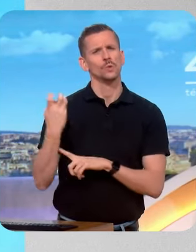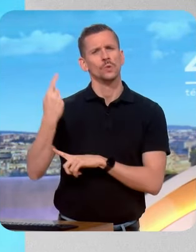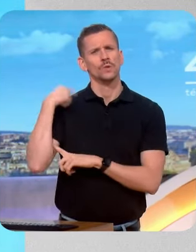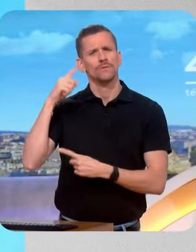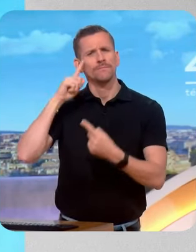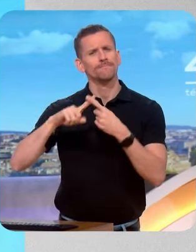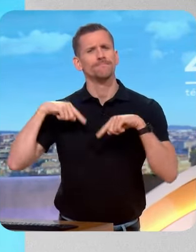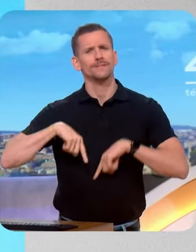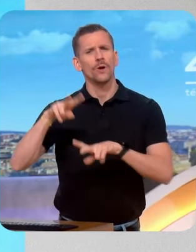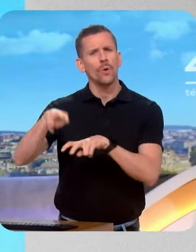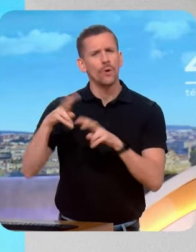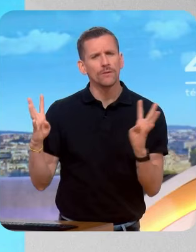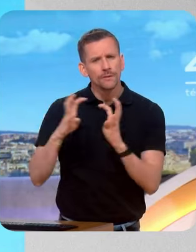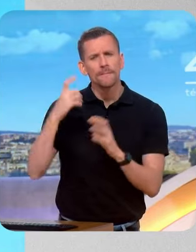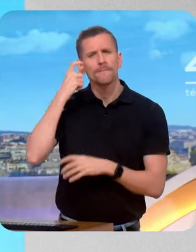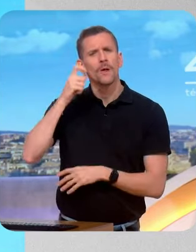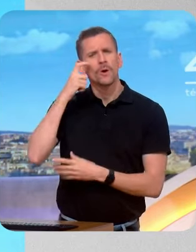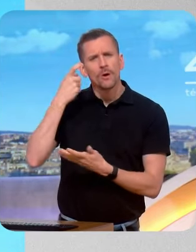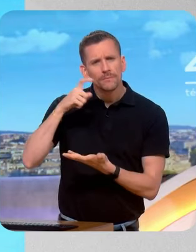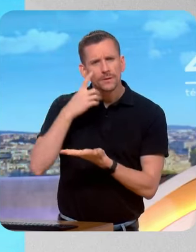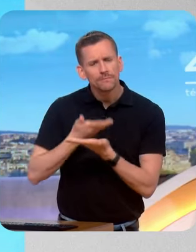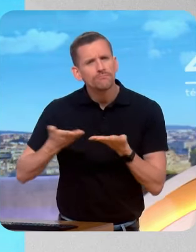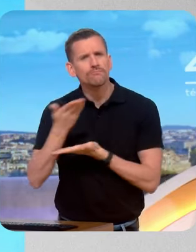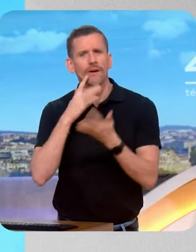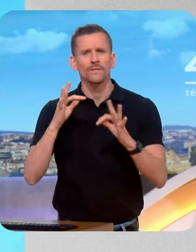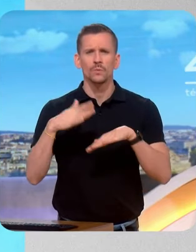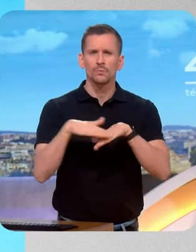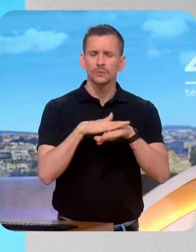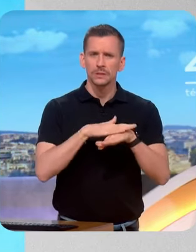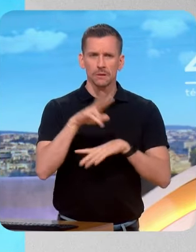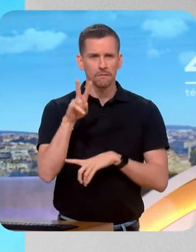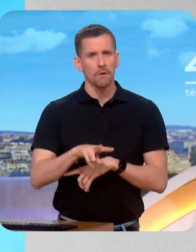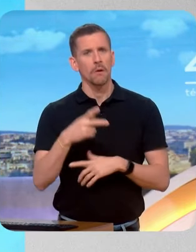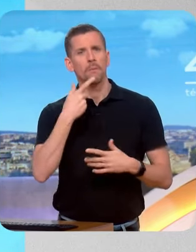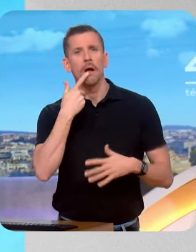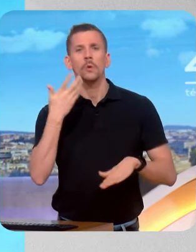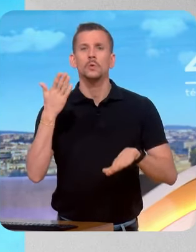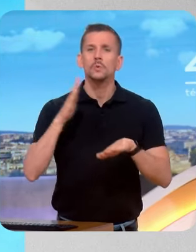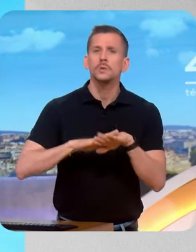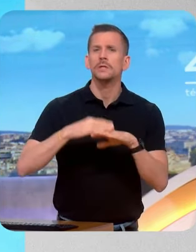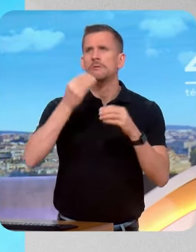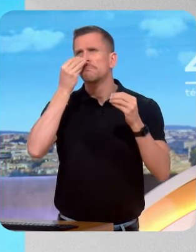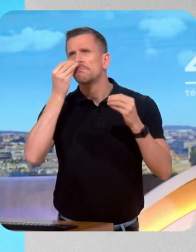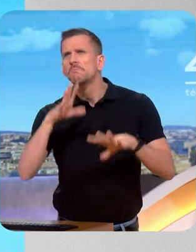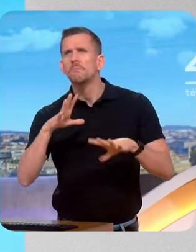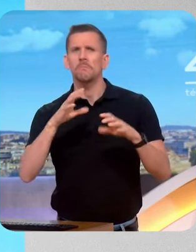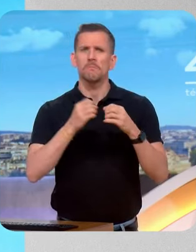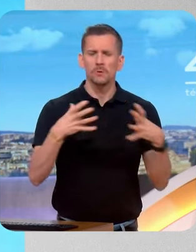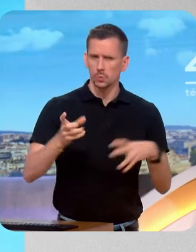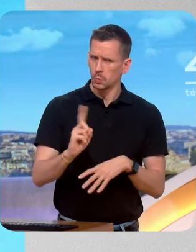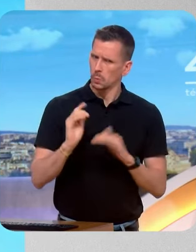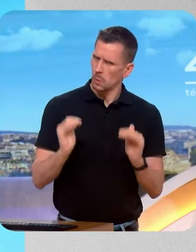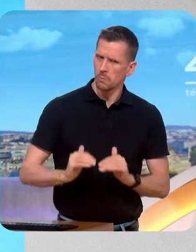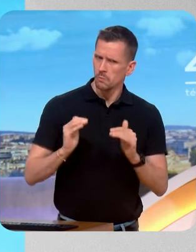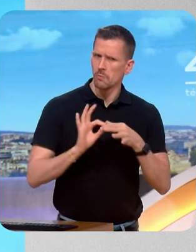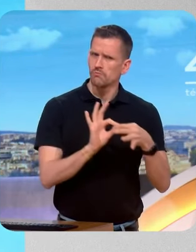des points de vigilance, on va sans doute y revenir sur la politique à conduire, mais à aucun moment il était question de sortir de la majorité. Donc c'est plutôt une satisfaction que le gouvernement